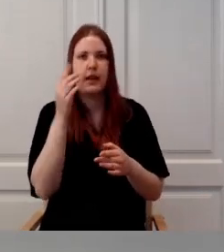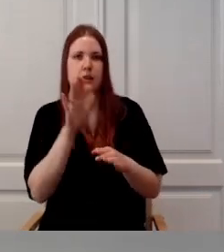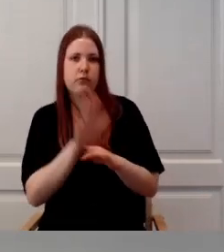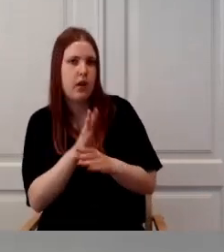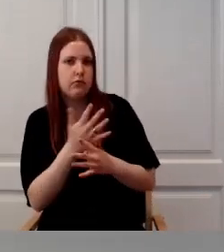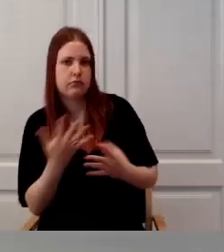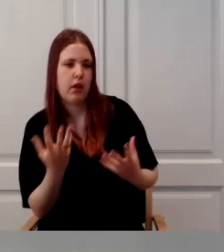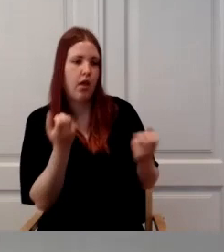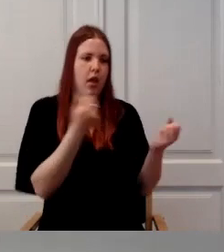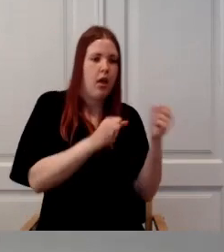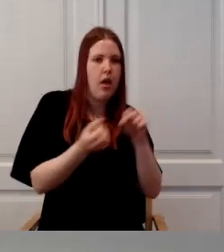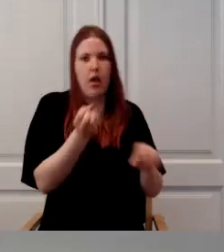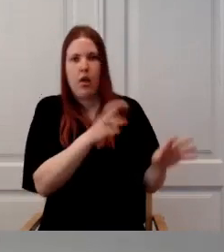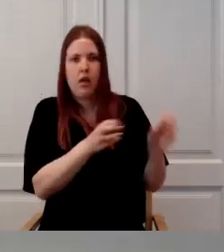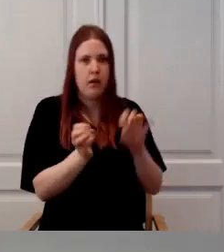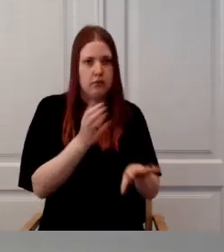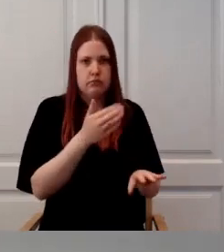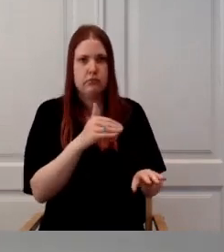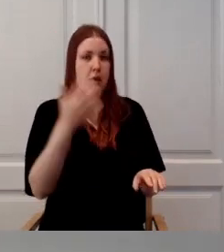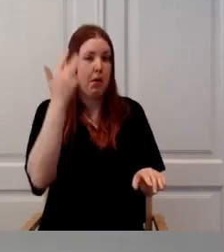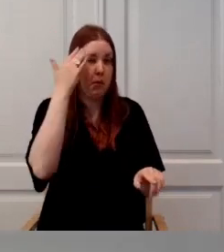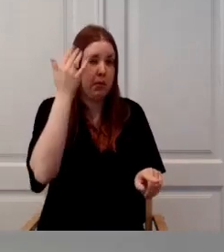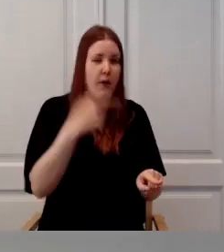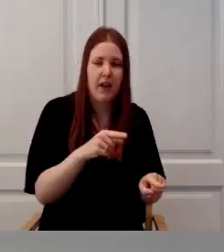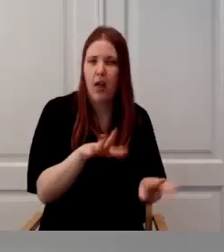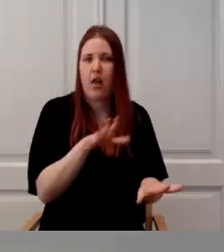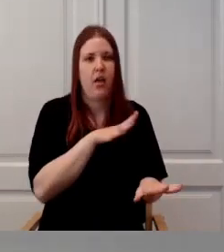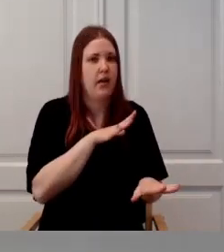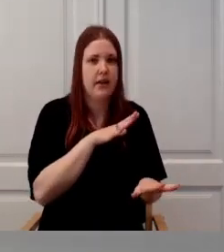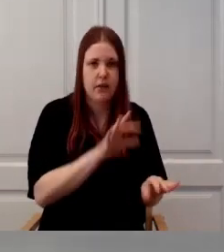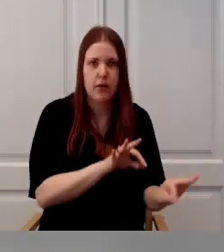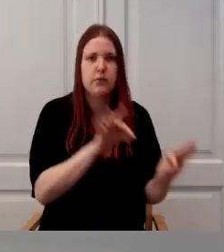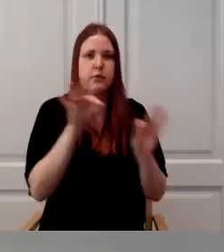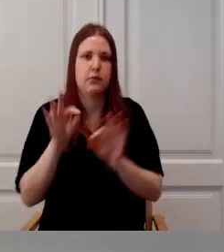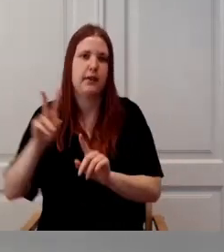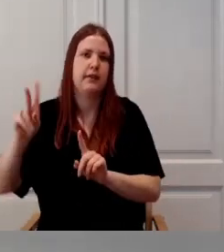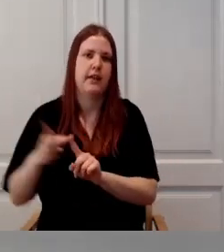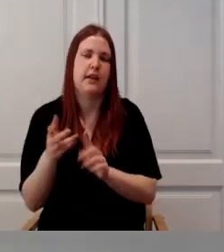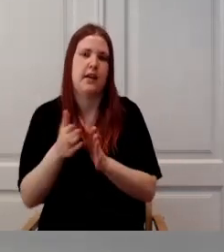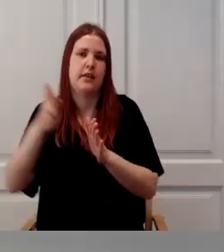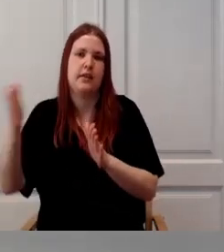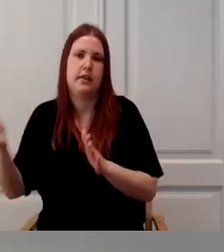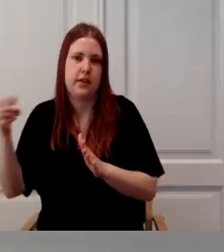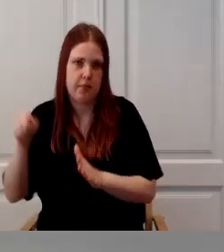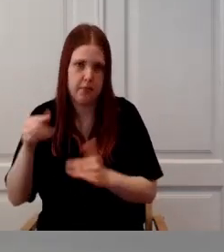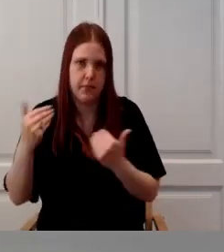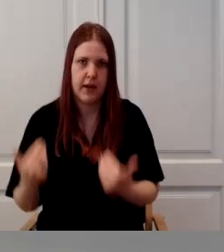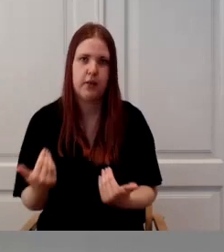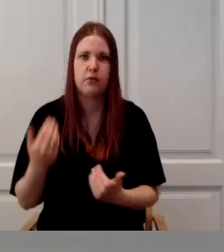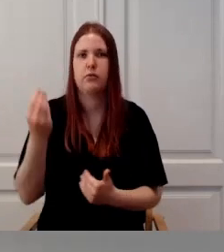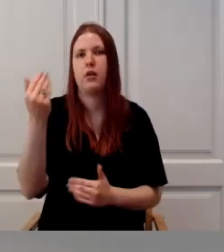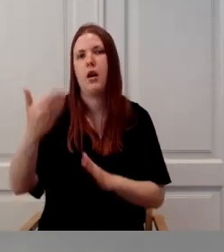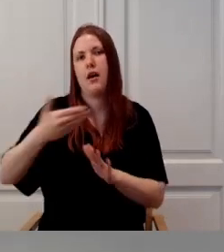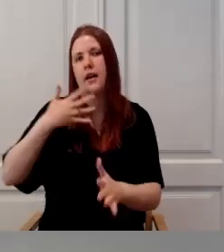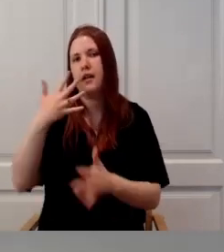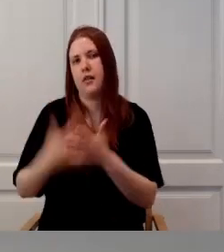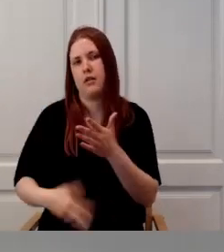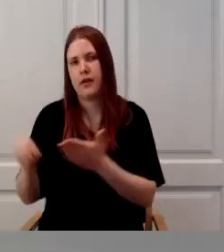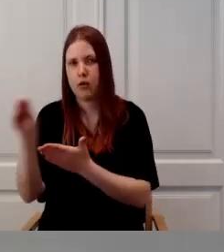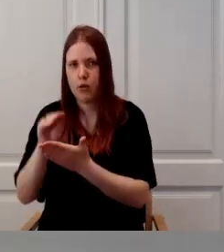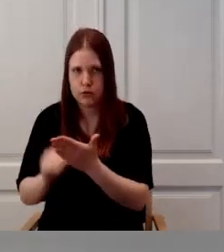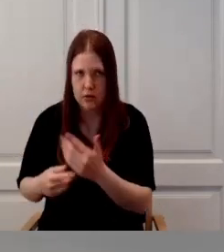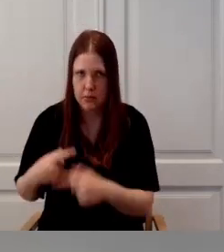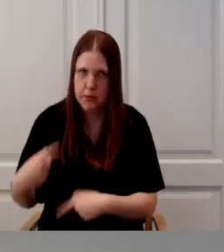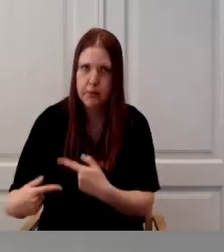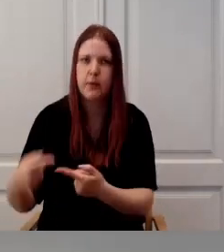toetab järgmine aasta juba analüüsi arendust. see arendust ei lähete äle sind koostamist selleks ja